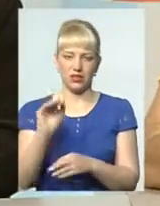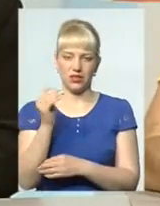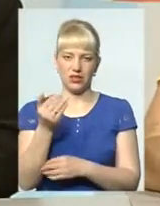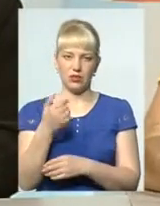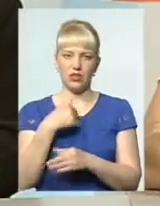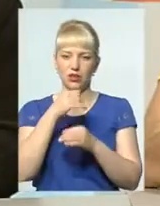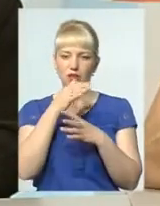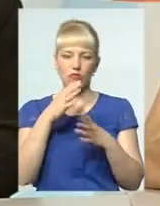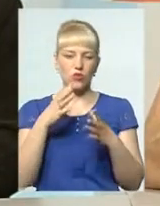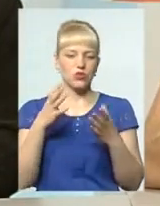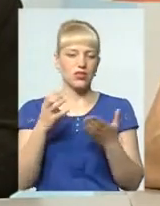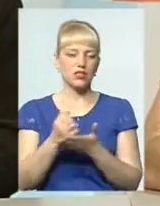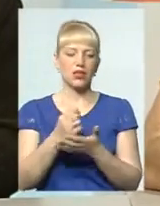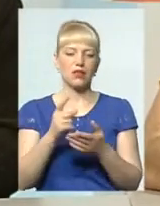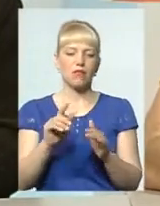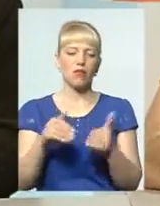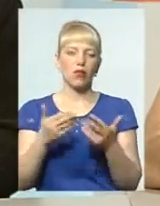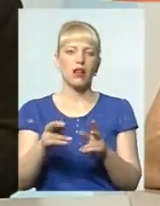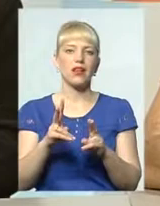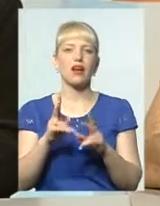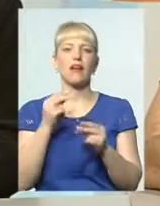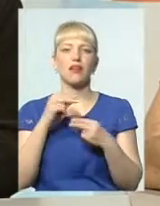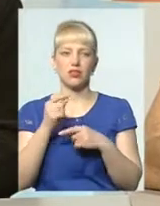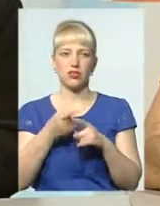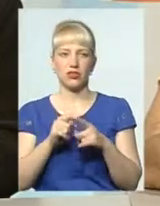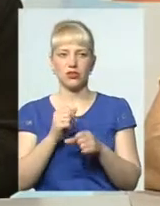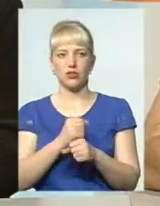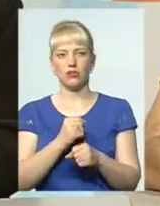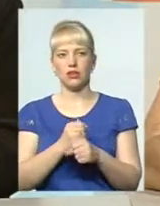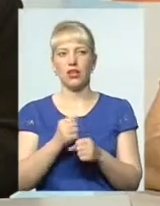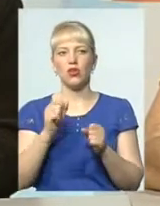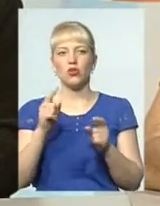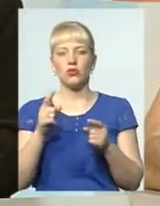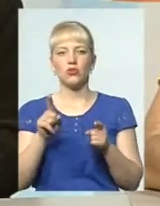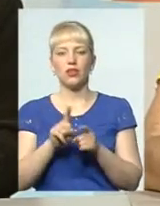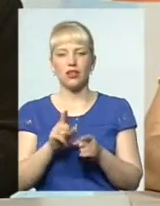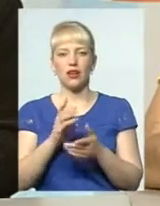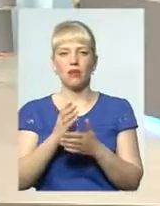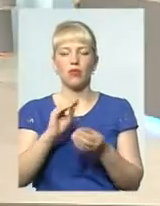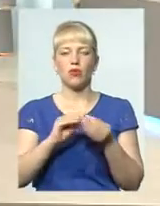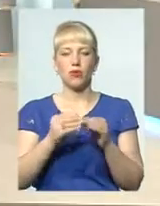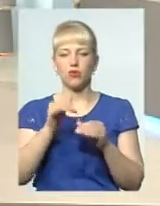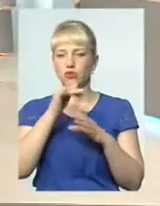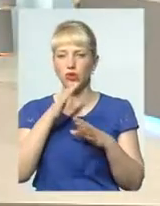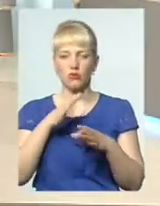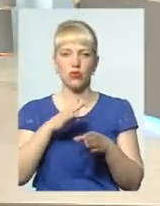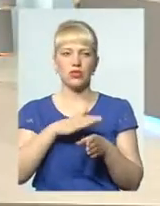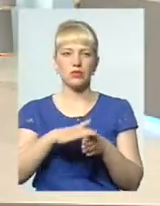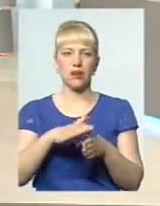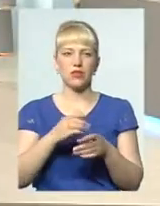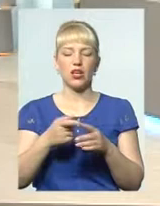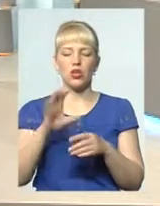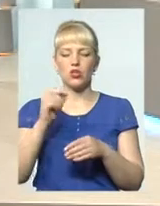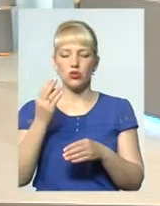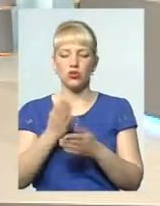поради в когось, як краще. Тому є така проблема, що вони не можуть з ними справитись. СОС-служби приходять в гості, кажуть,